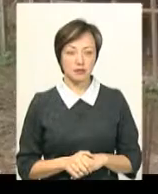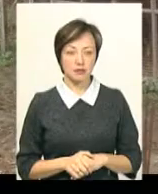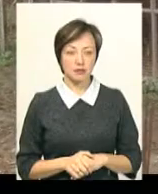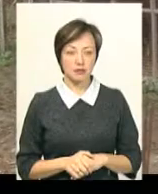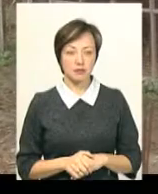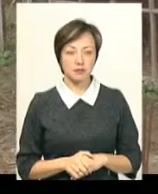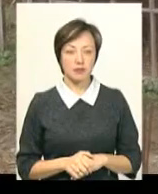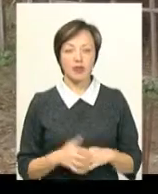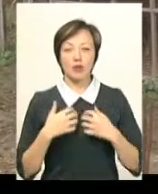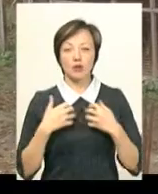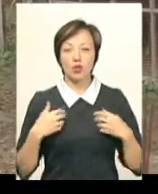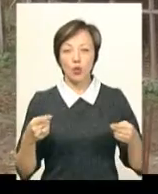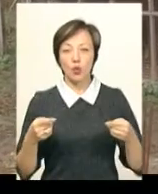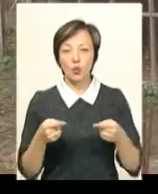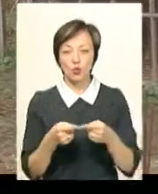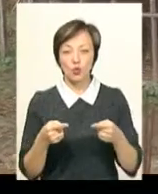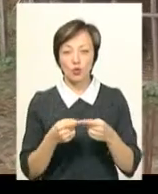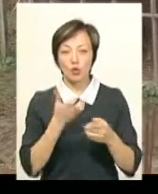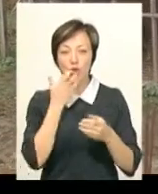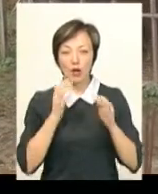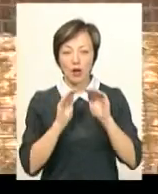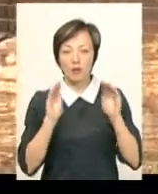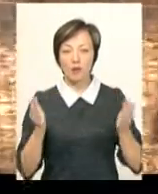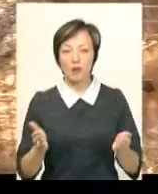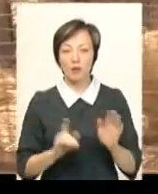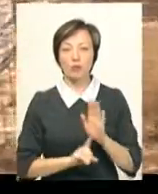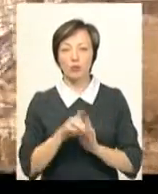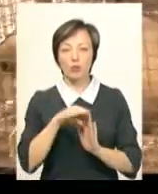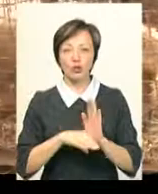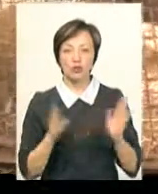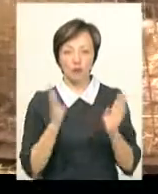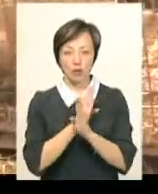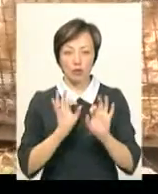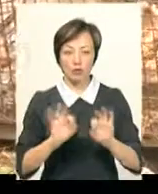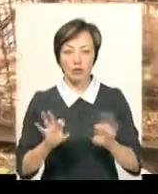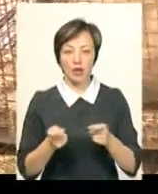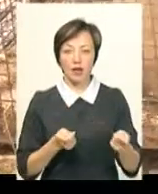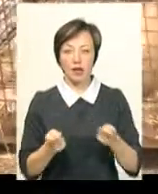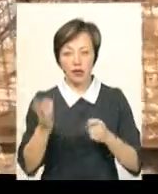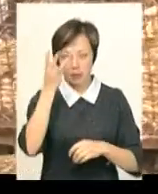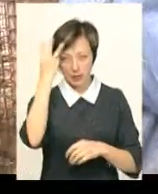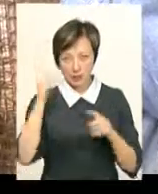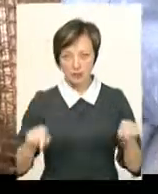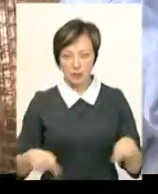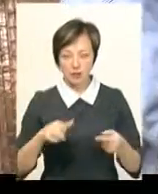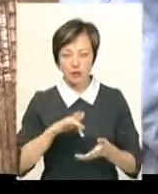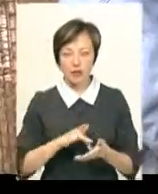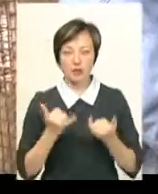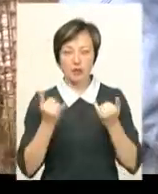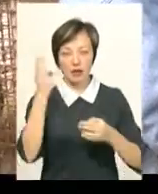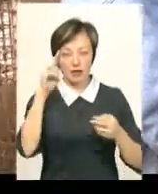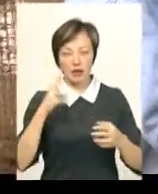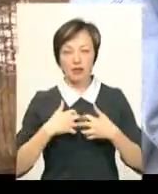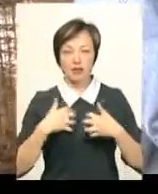У зоу куточку утеплювати вольєри розпочали з погіршенням погодніх умов, розповідає керівник Хмельницького реабілітаційного центру для